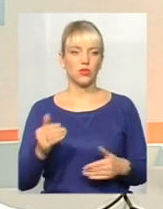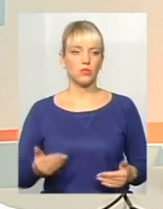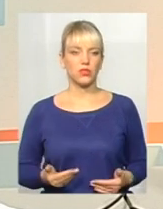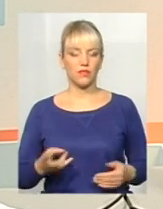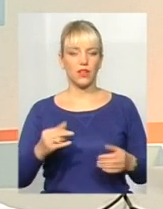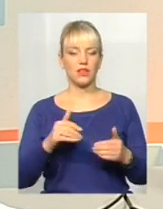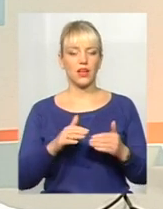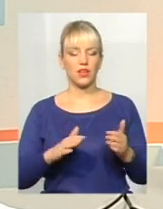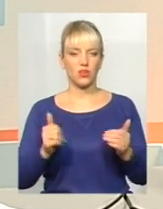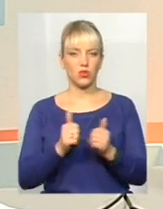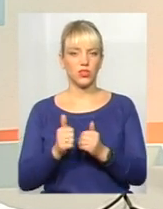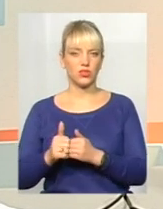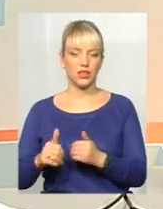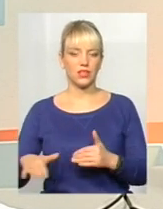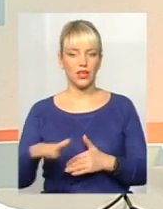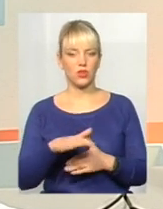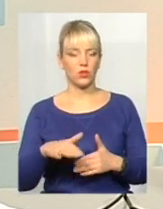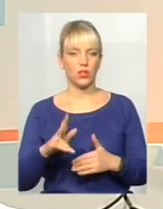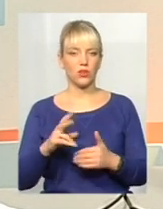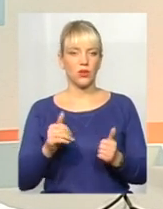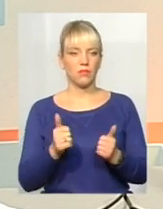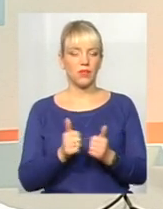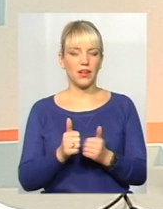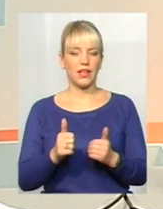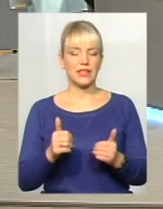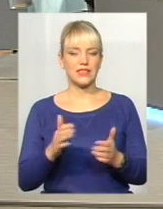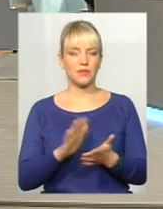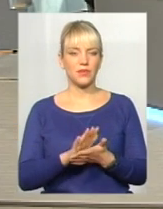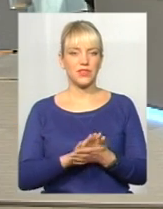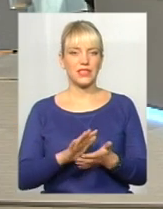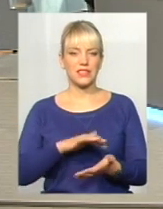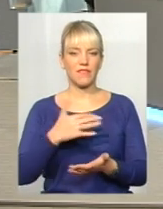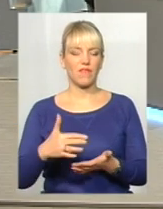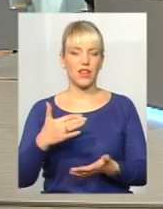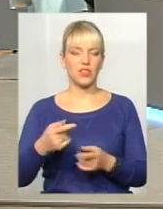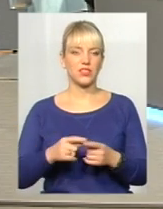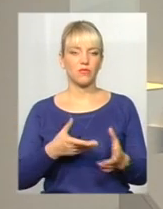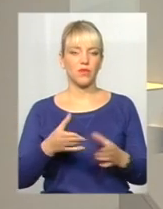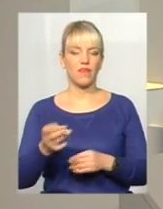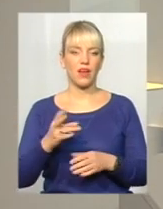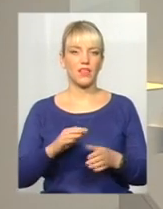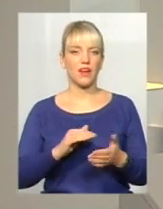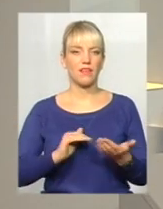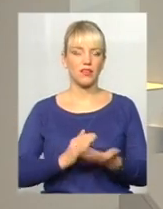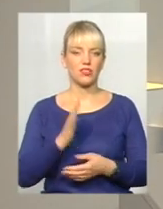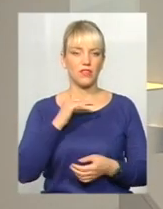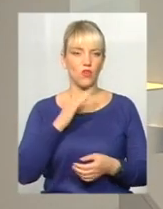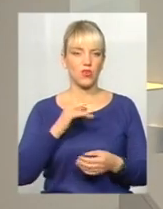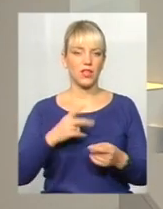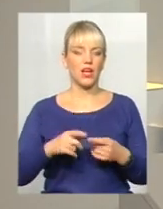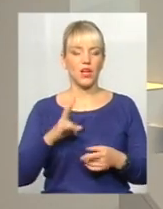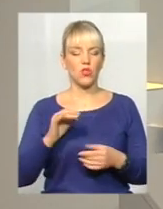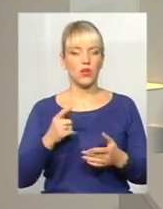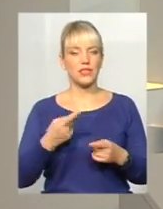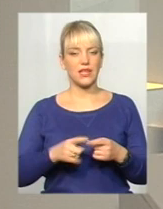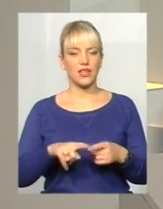територіях біля сміттєзвалищ. Це впливає на рівень води, це повітря, це низка інших проблем. Це про проблеми. Але з іншої сторони це